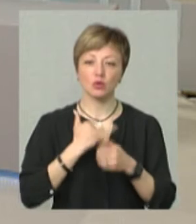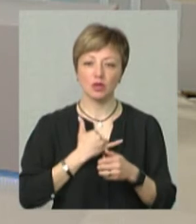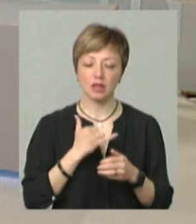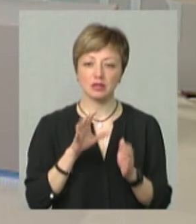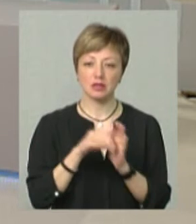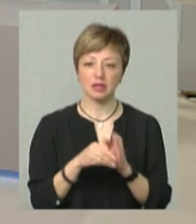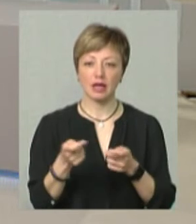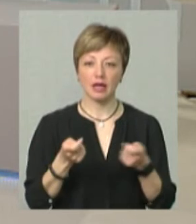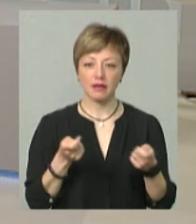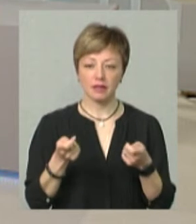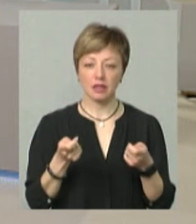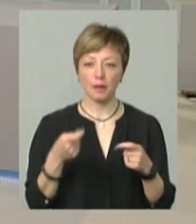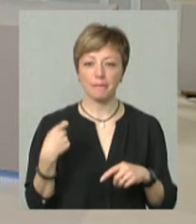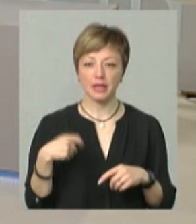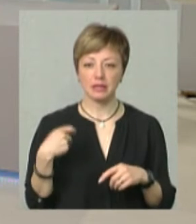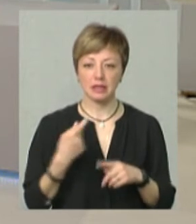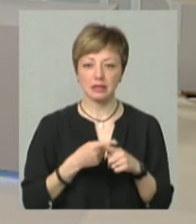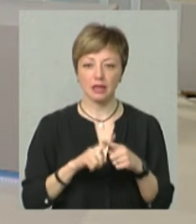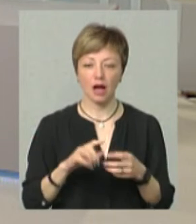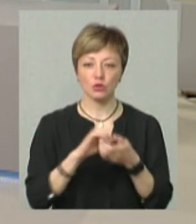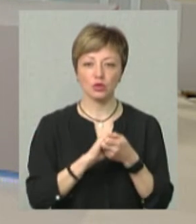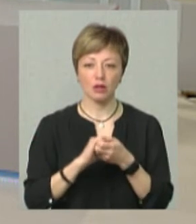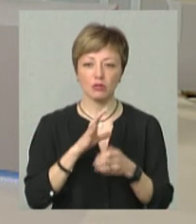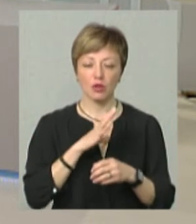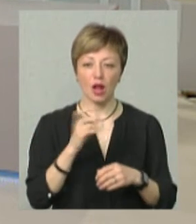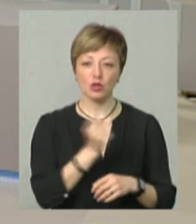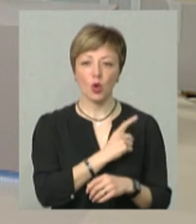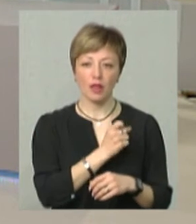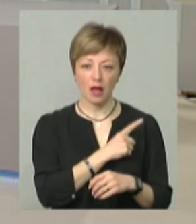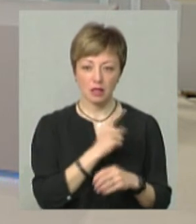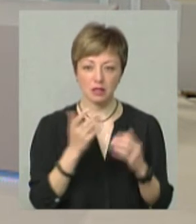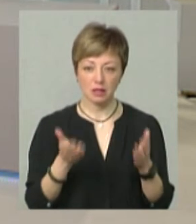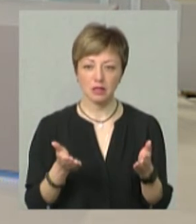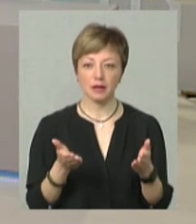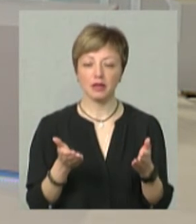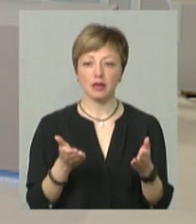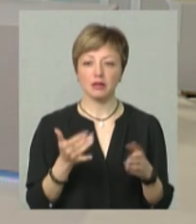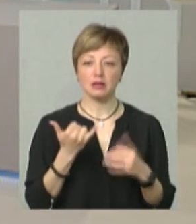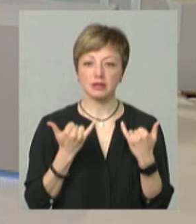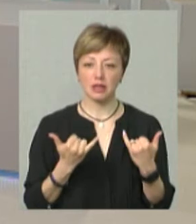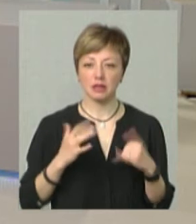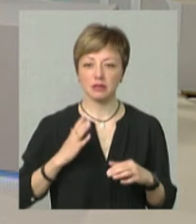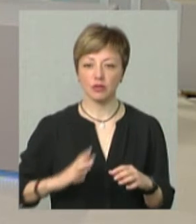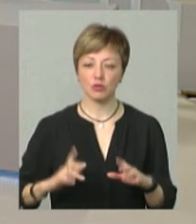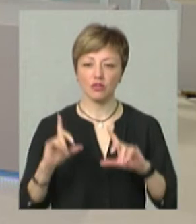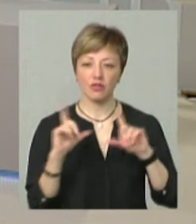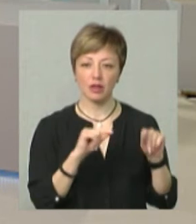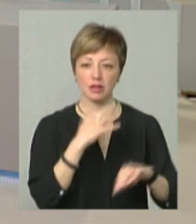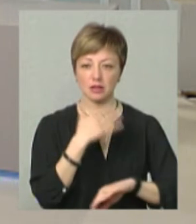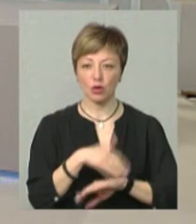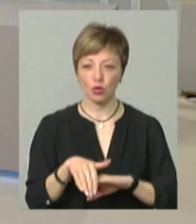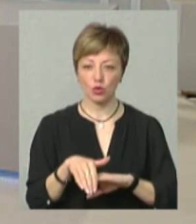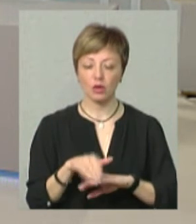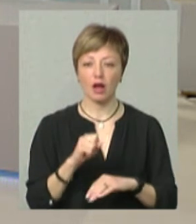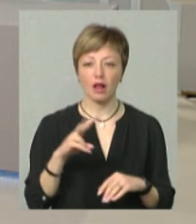зокрема, керівник, президентка цієї асоціації була з Одеси. Вона зараз вимушено виїхала за кордон,